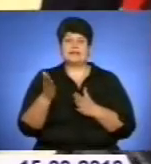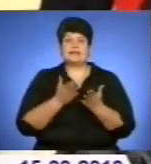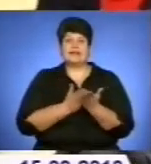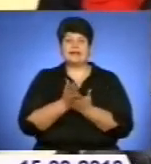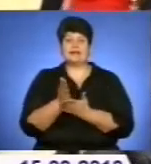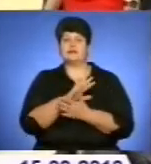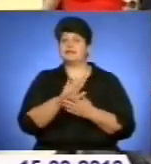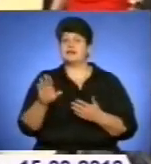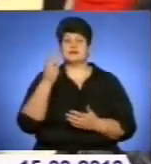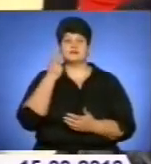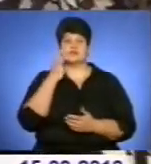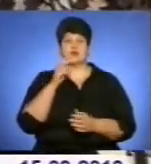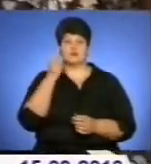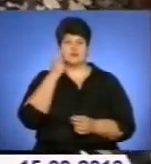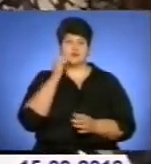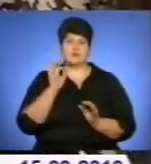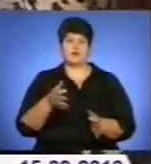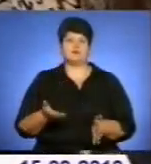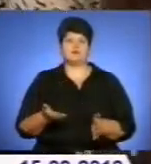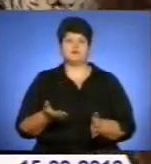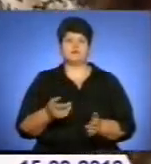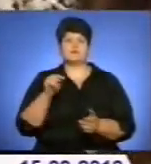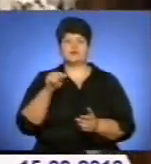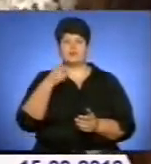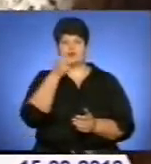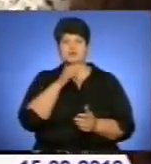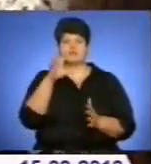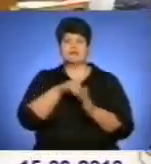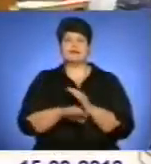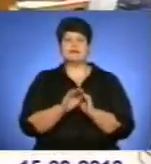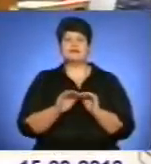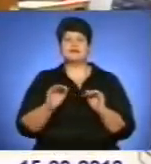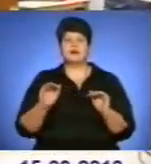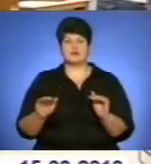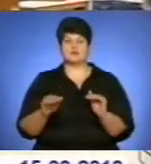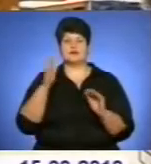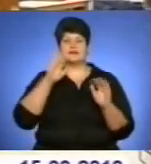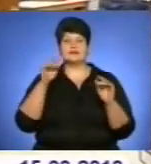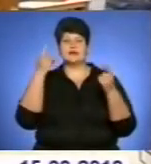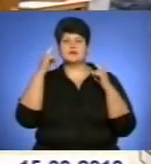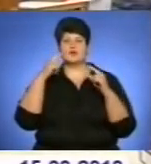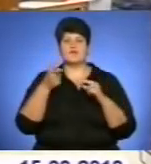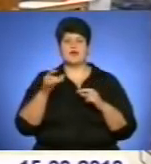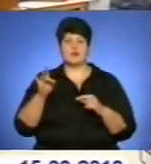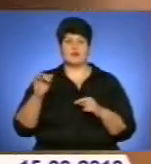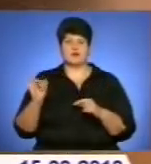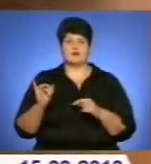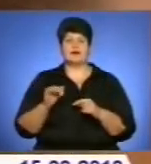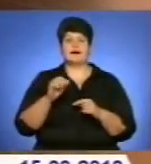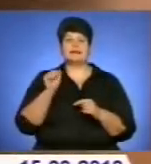знаю, він сам на процесі. Брали ми участь в конкурсі, ми робили більш романтичний стиль, чим сьогодні.